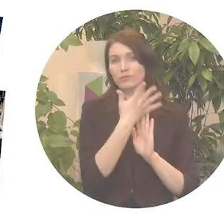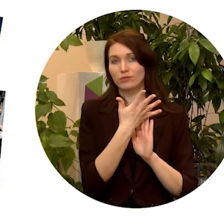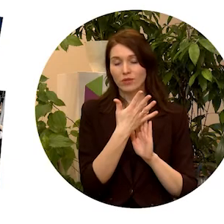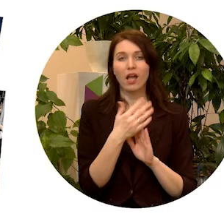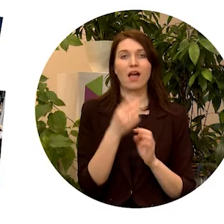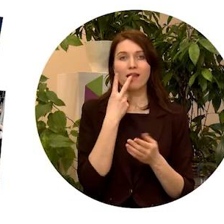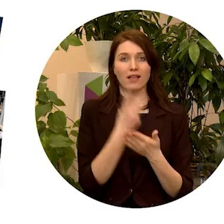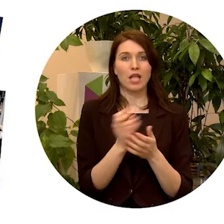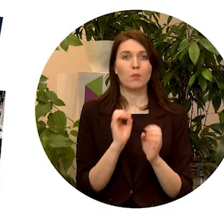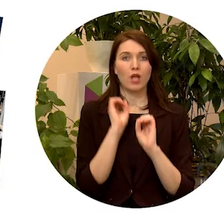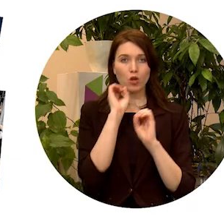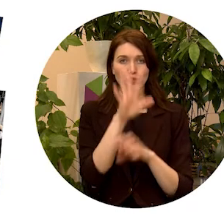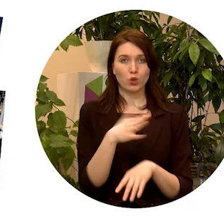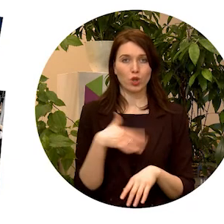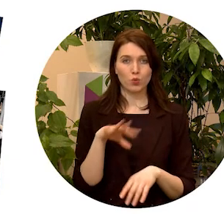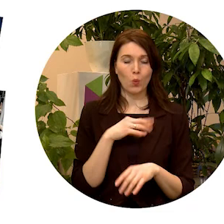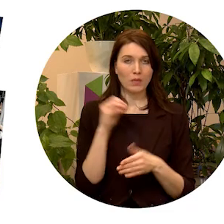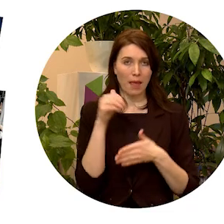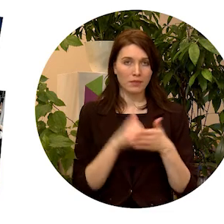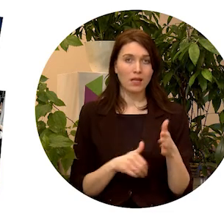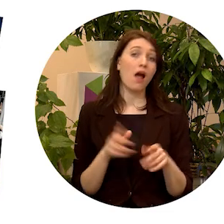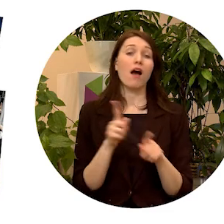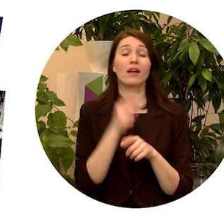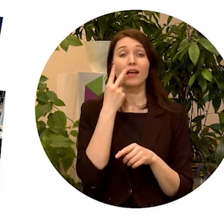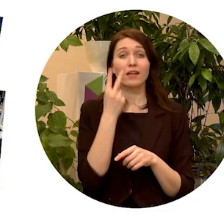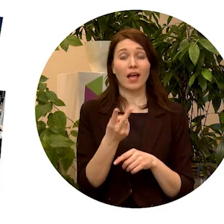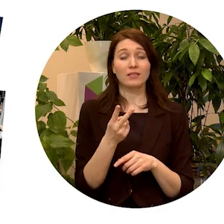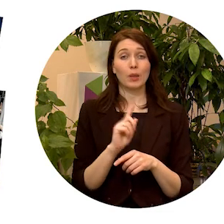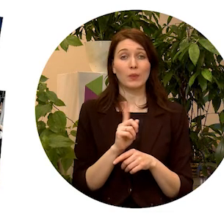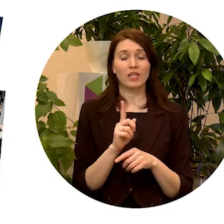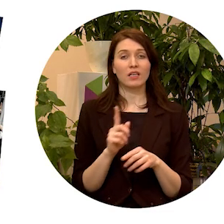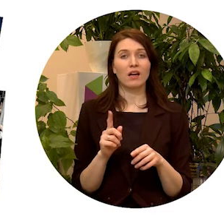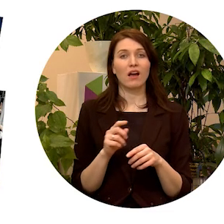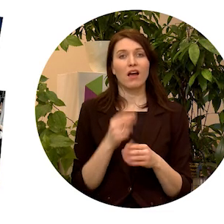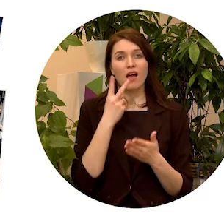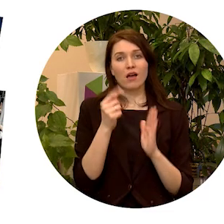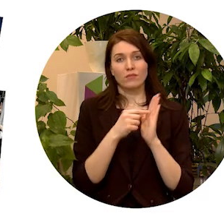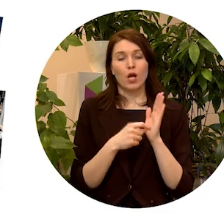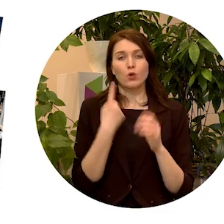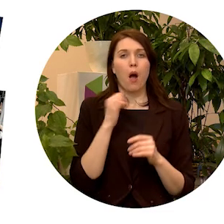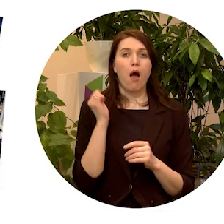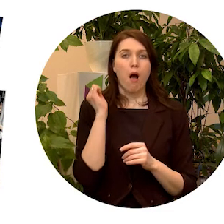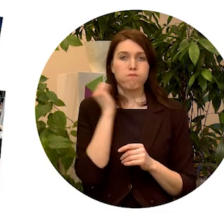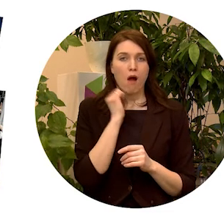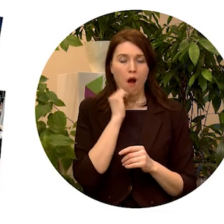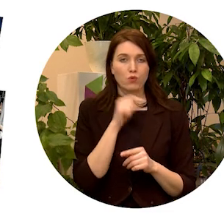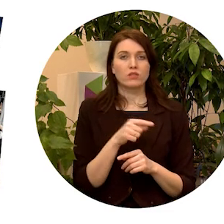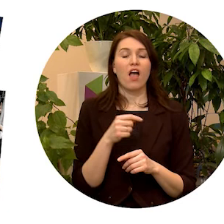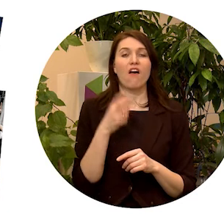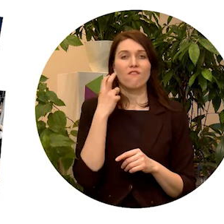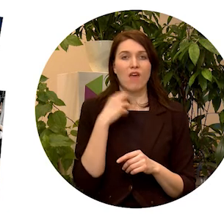iesūtītas un kā mēs redzam, te ir arī vīzijas no Bauskas, no